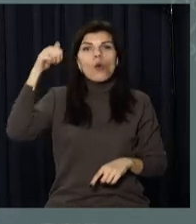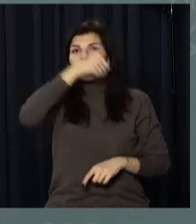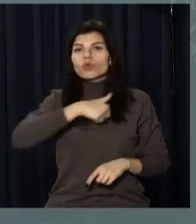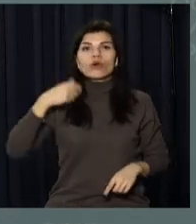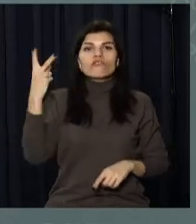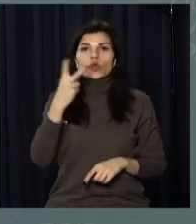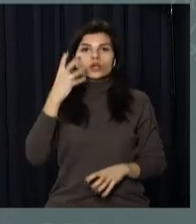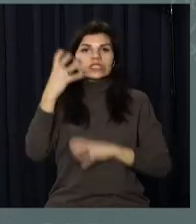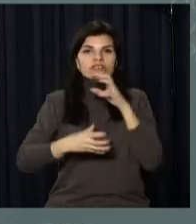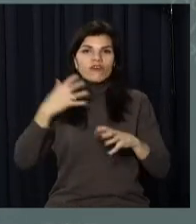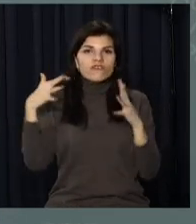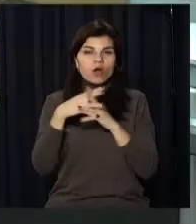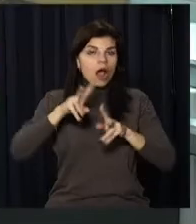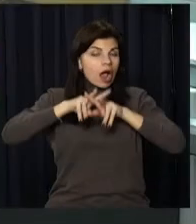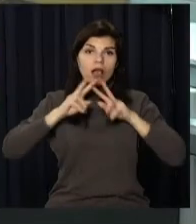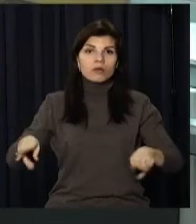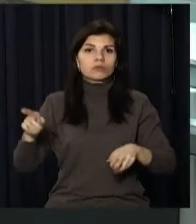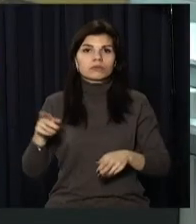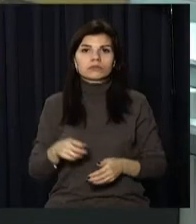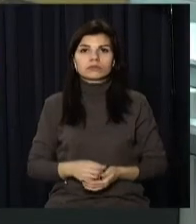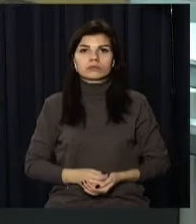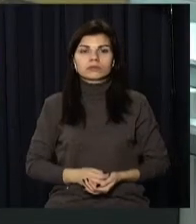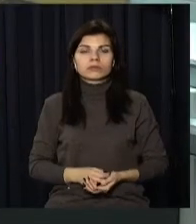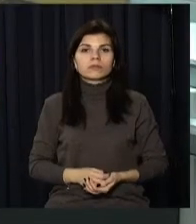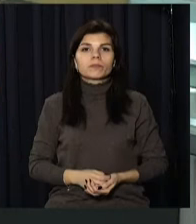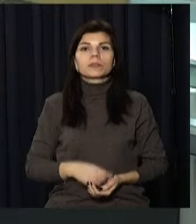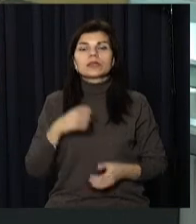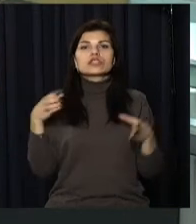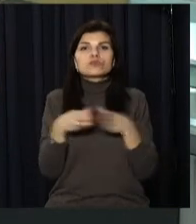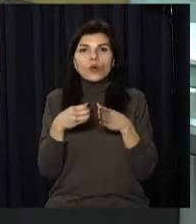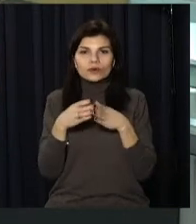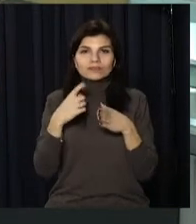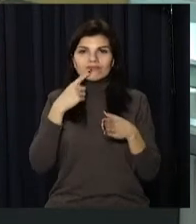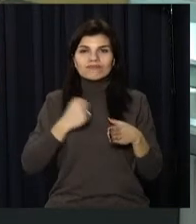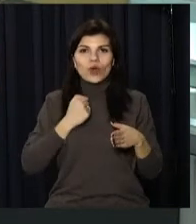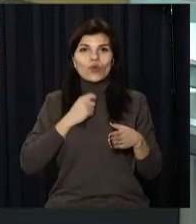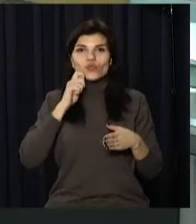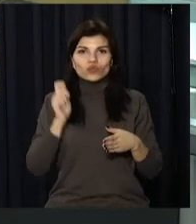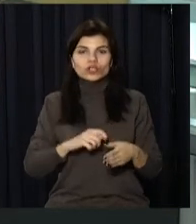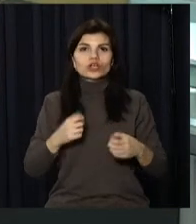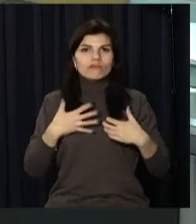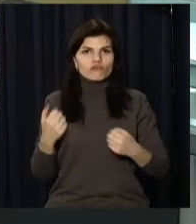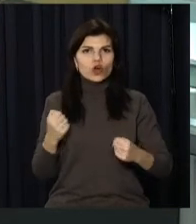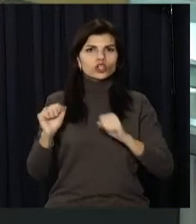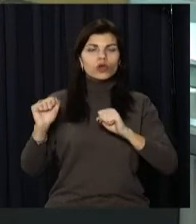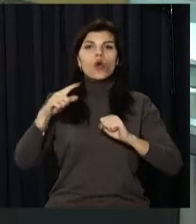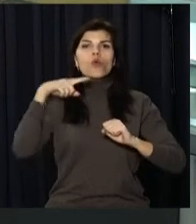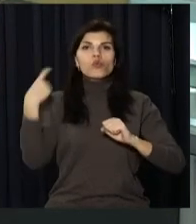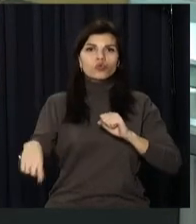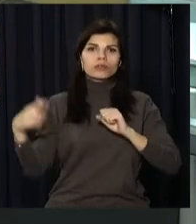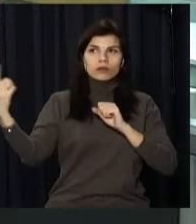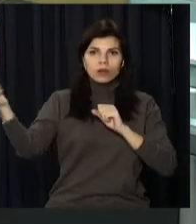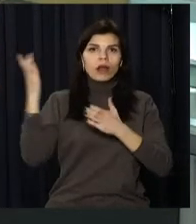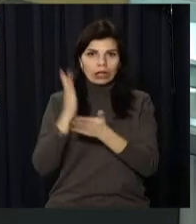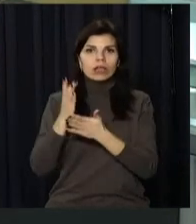Другої світової війни. Збройні сили України стійко тримають оборону держави. Російські війська несуть